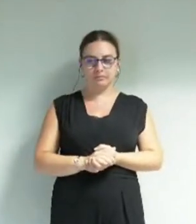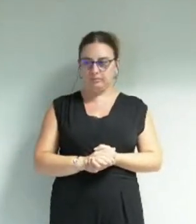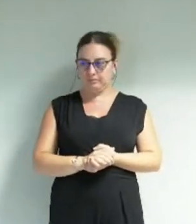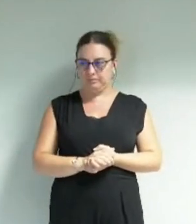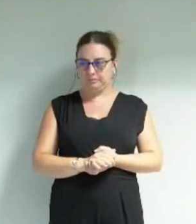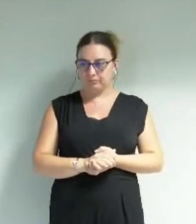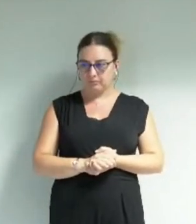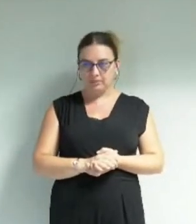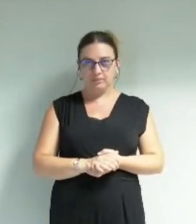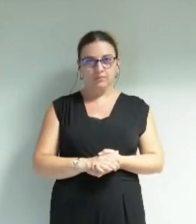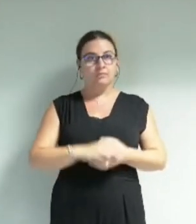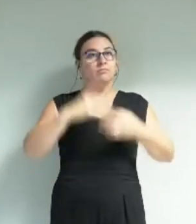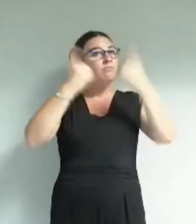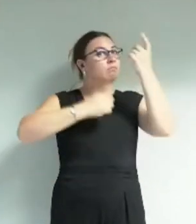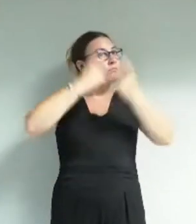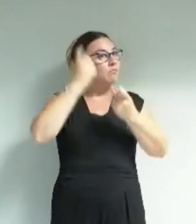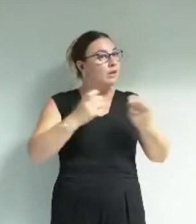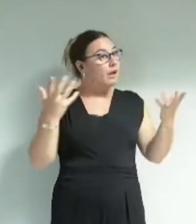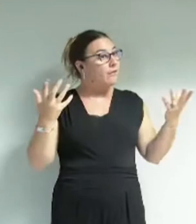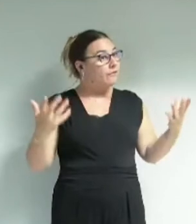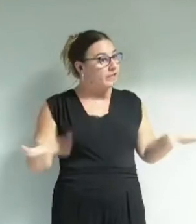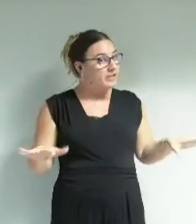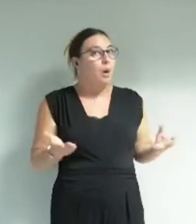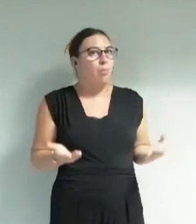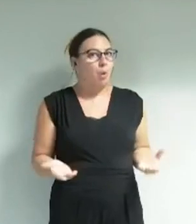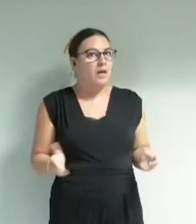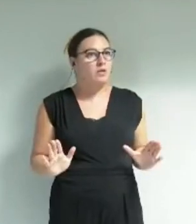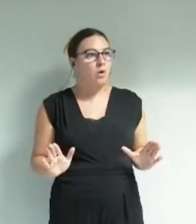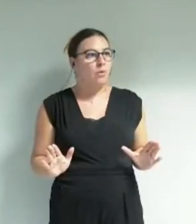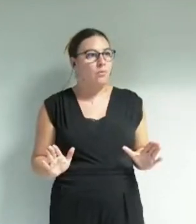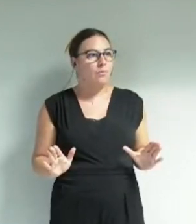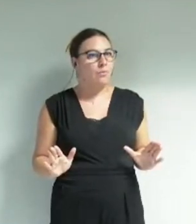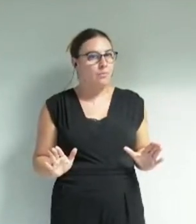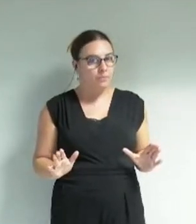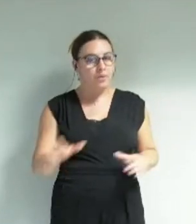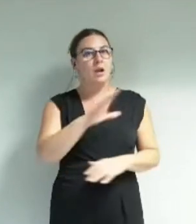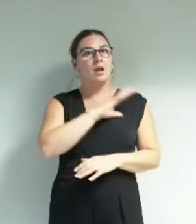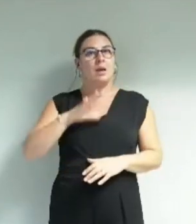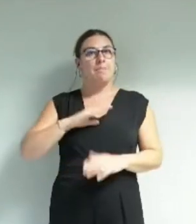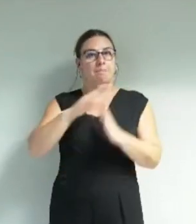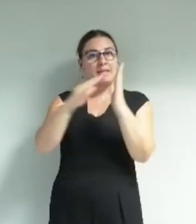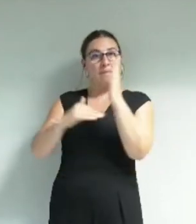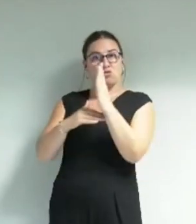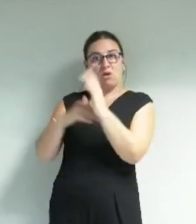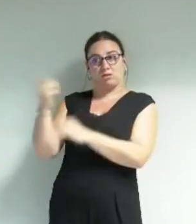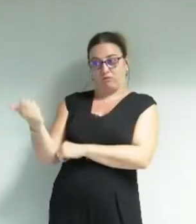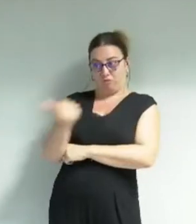il n'y a plus de demande d'intervention pour l'instant et donc madame l'adjointe je vous redonne la parole